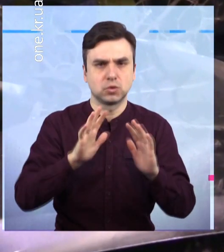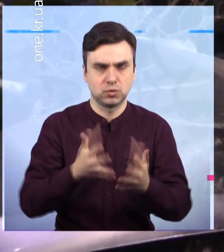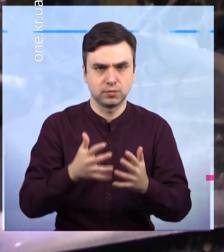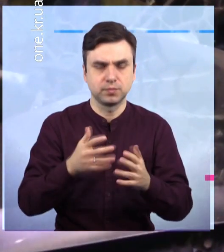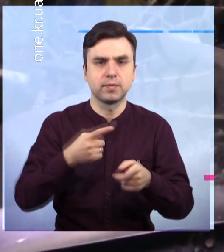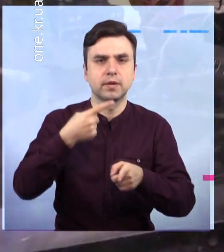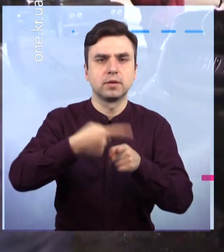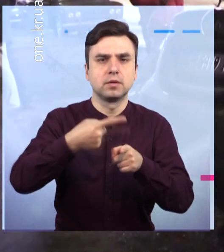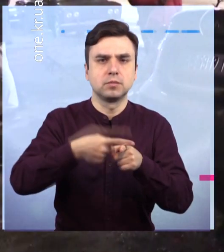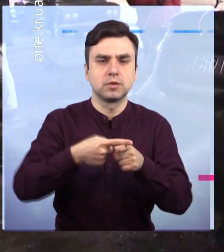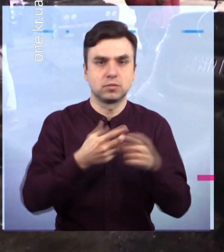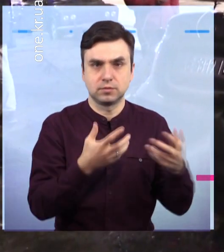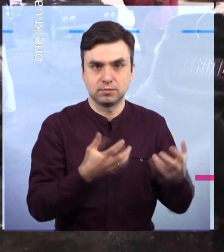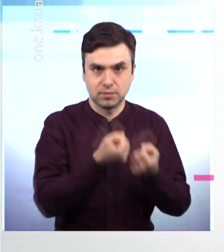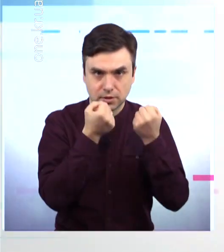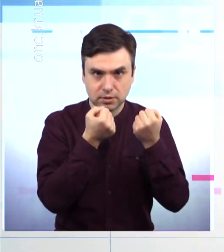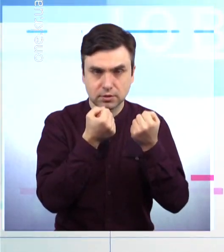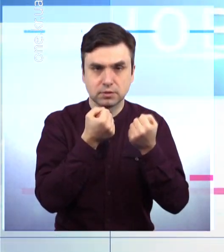з'ясовували поліцейські.